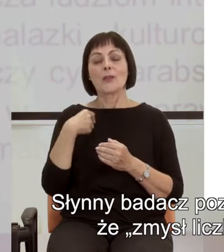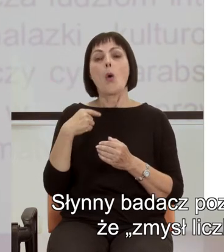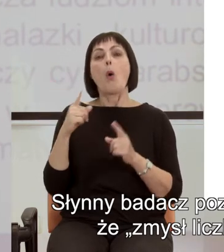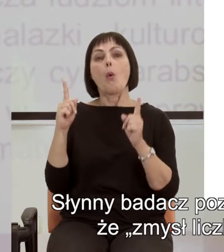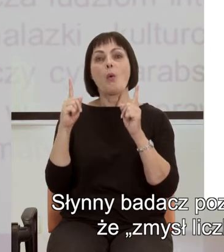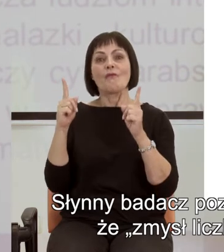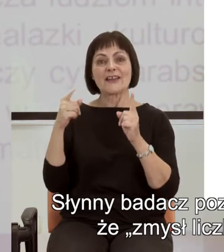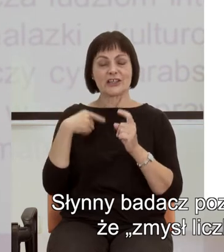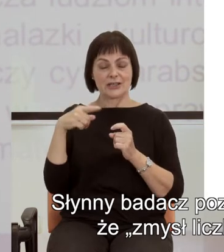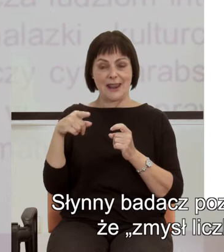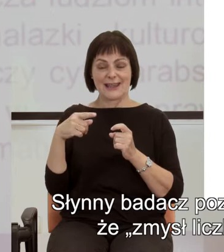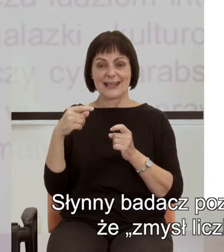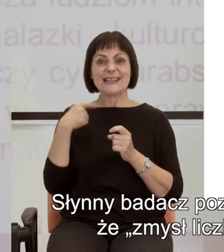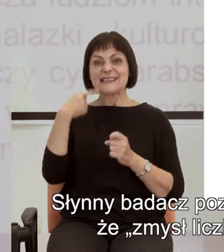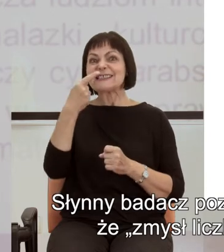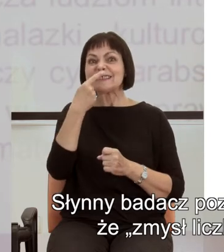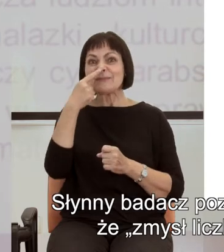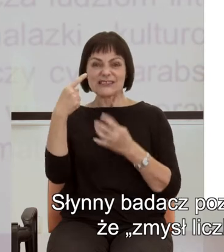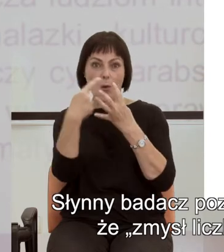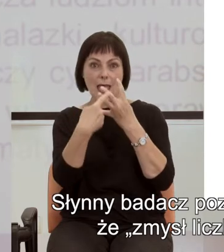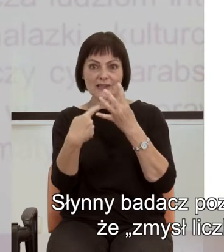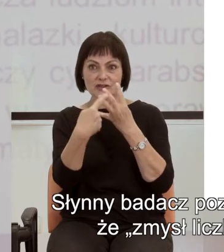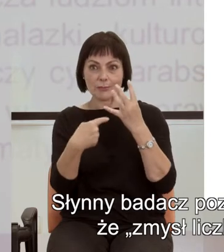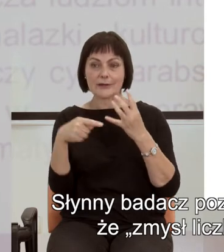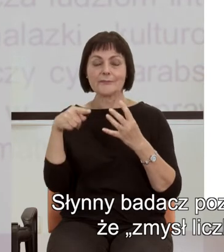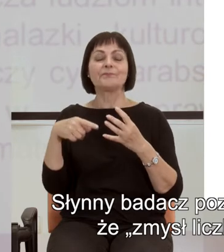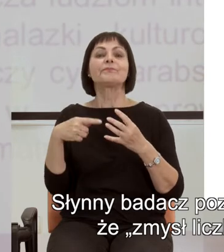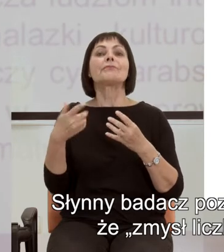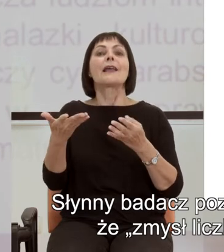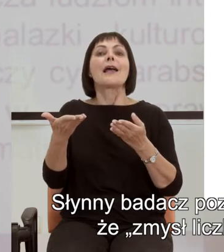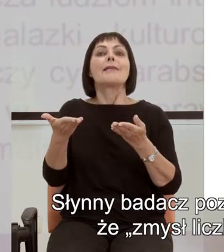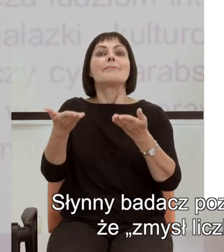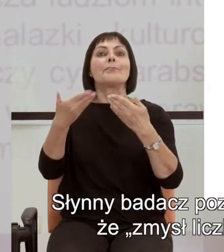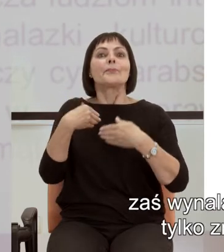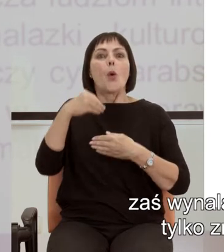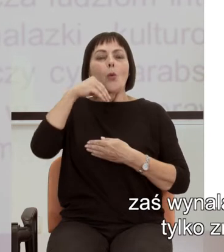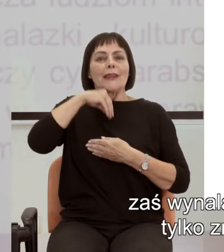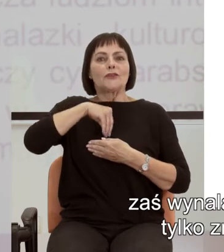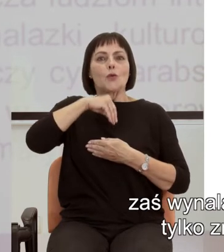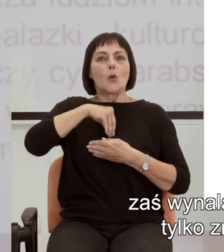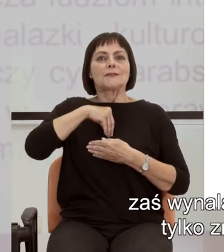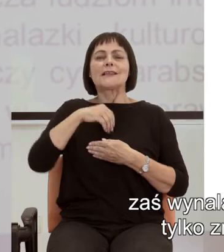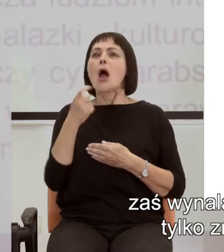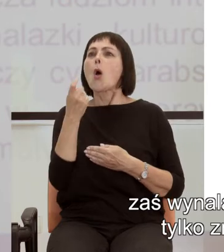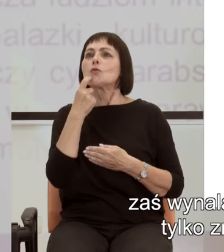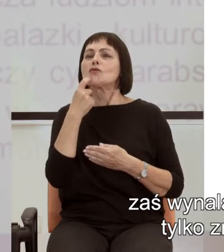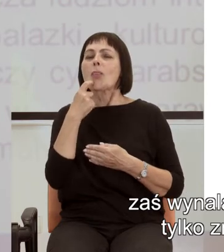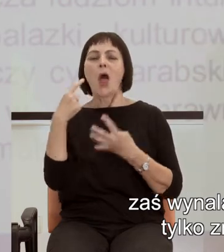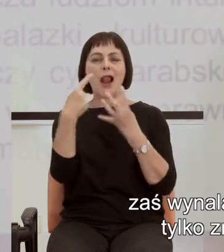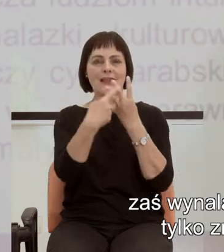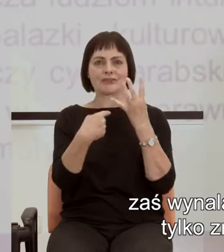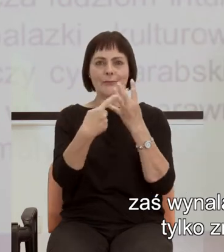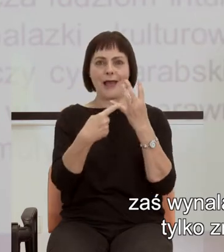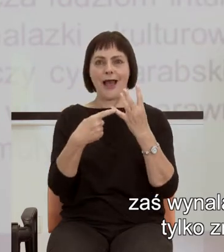że zmysł liczby dostarcza nam intuicji tego, czym jest liczba. Zaś wynalazki kulturowe,